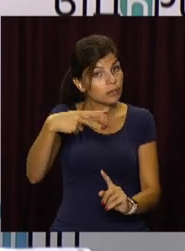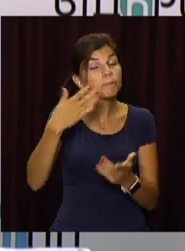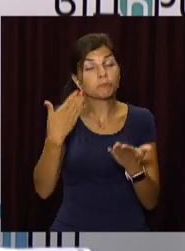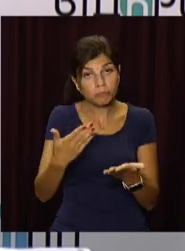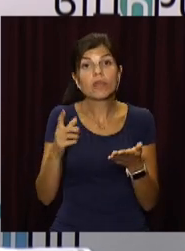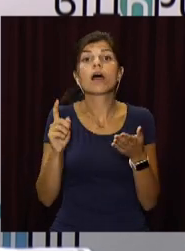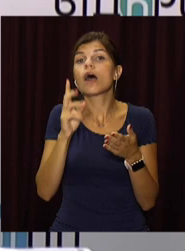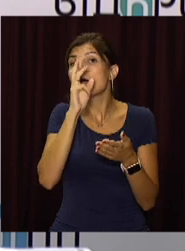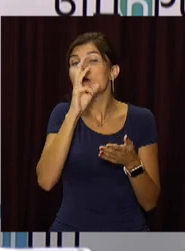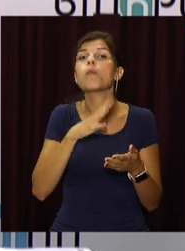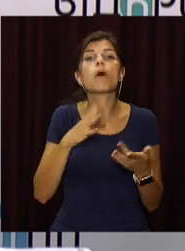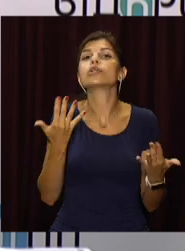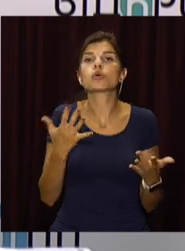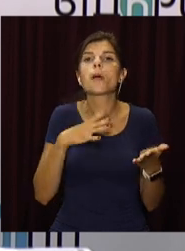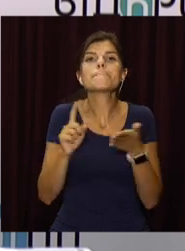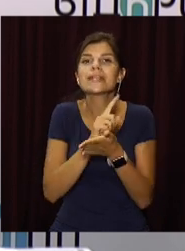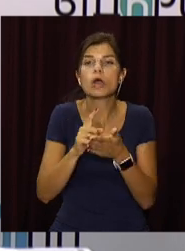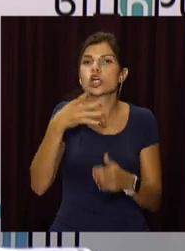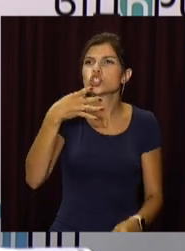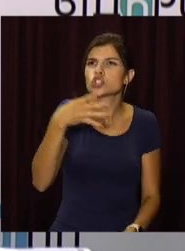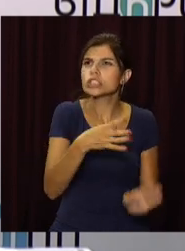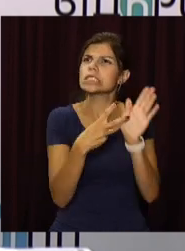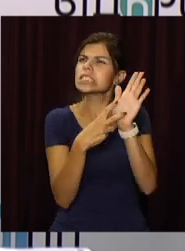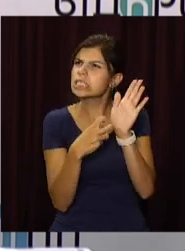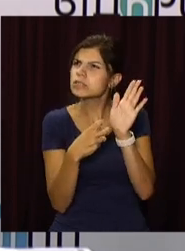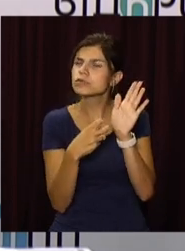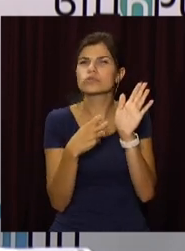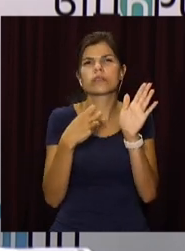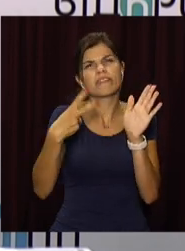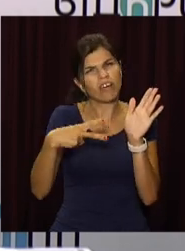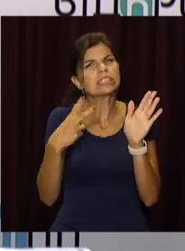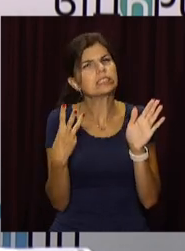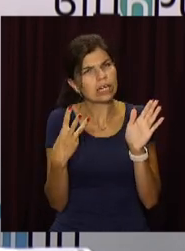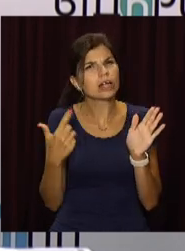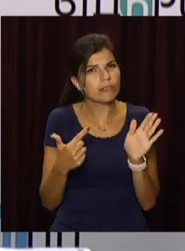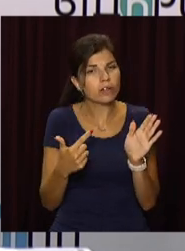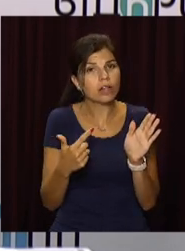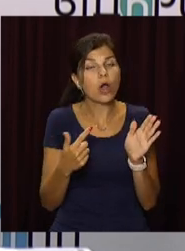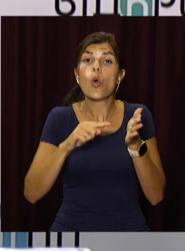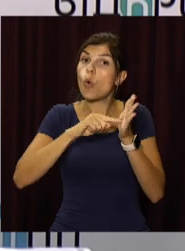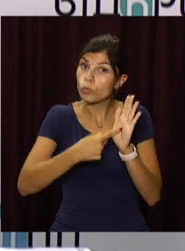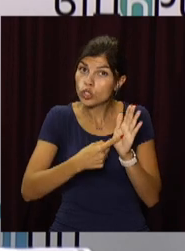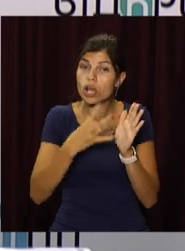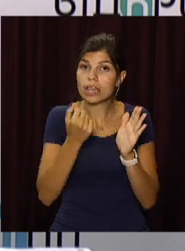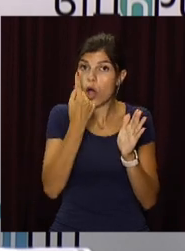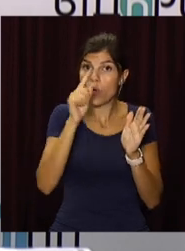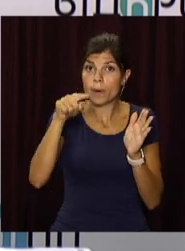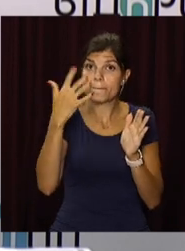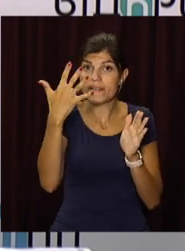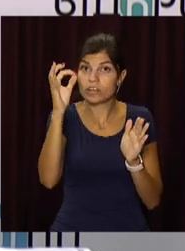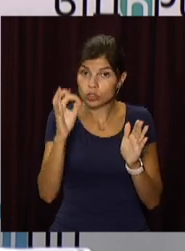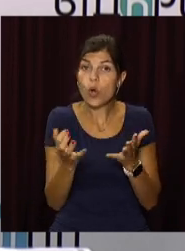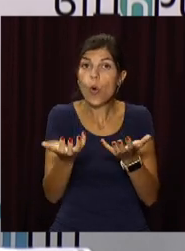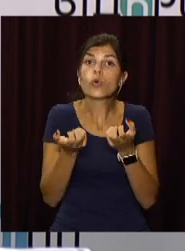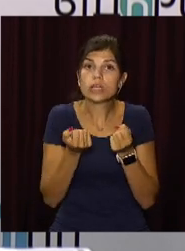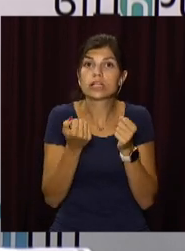Мінімальна заробітна плата в нас складала 4,723, помножуємо на півтора відсотка,